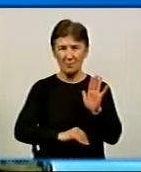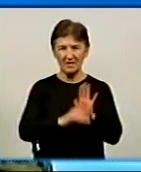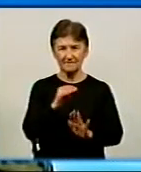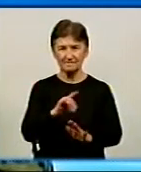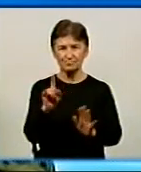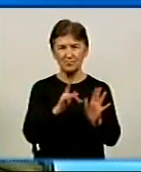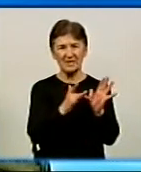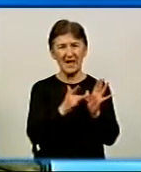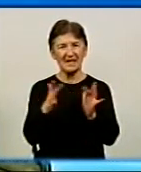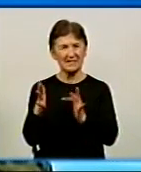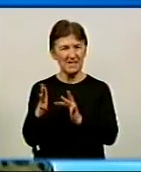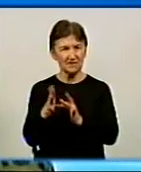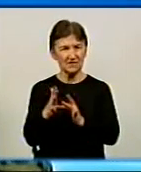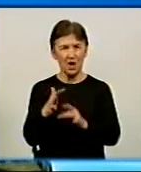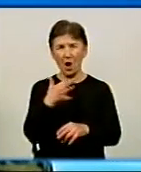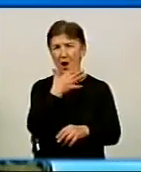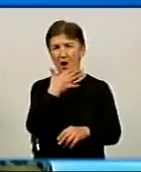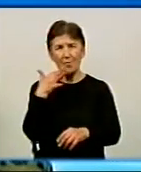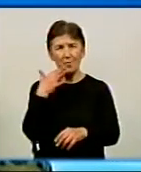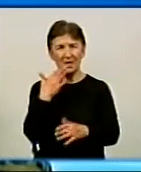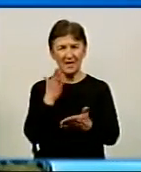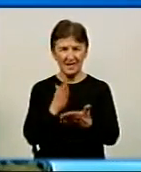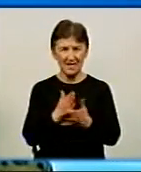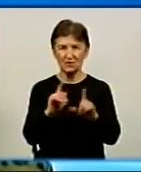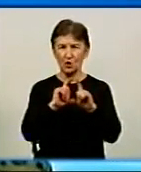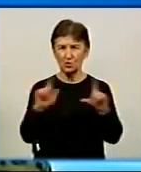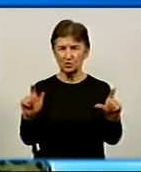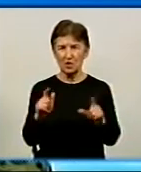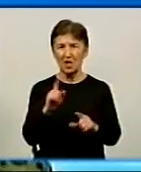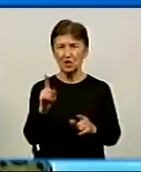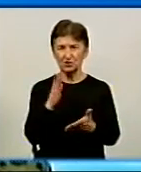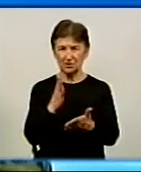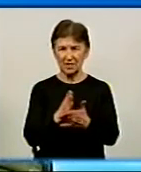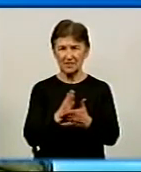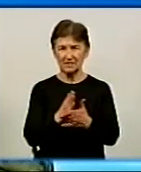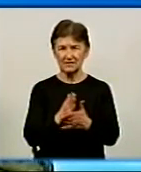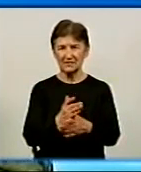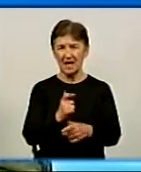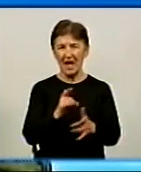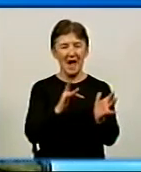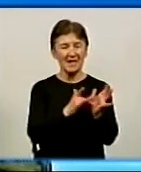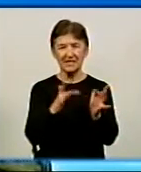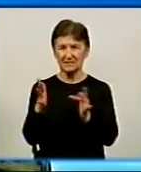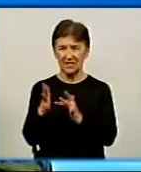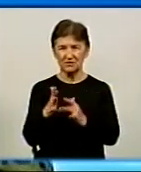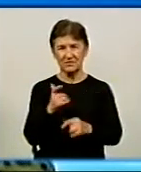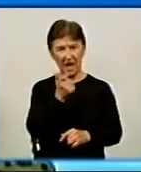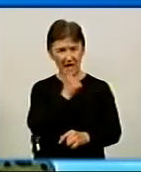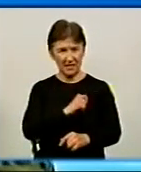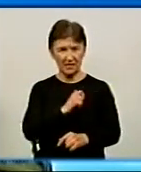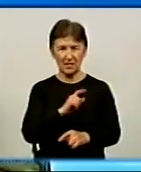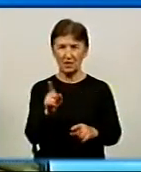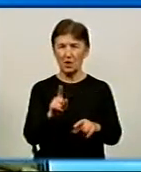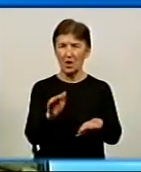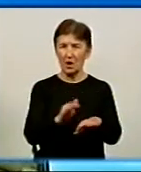християнське, багато є вже в школах, я знаю конкретно школи, де більше 10 років християнська етика. Там немає нематюків, там не добрий день,